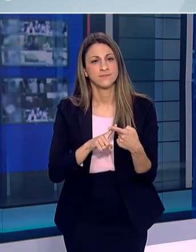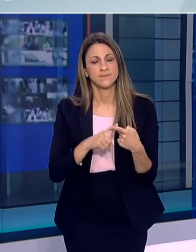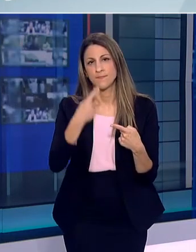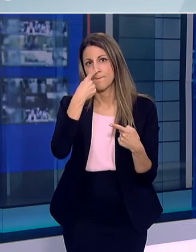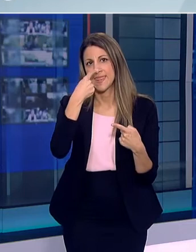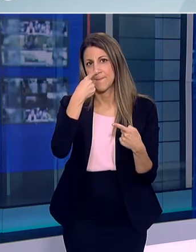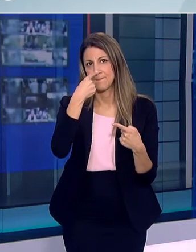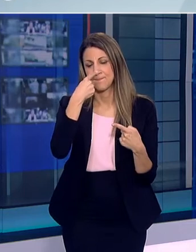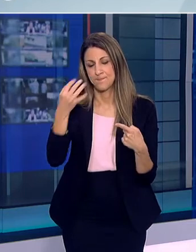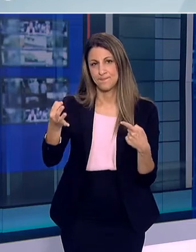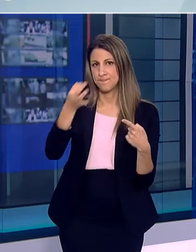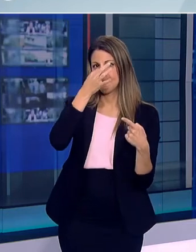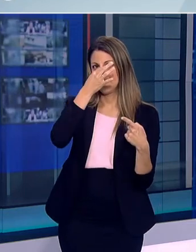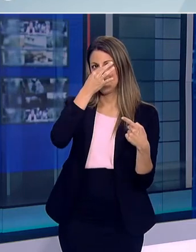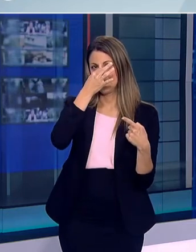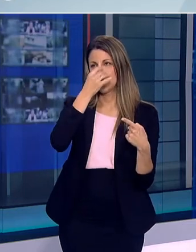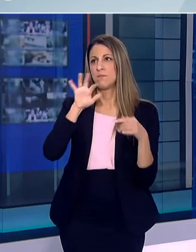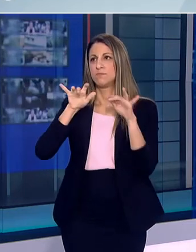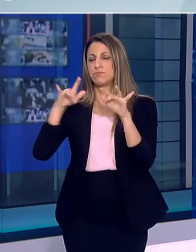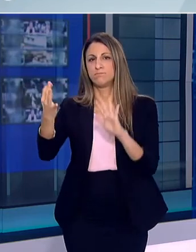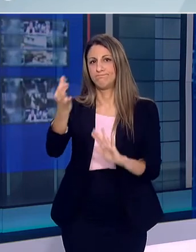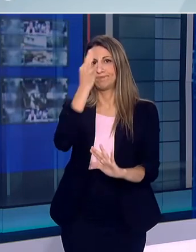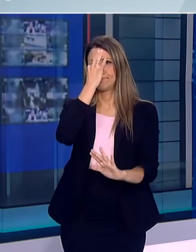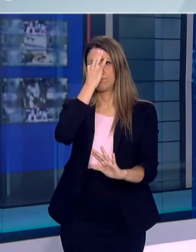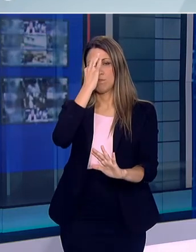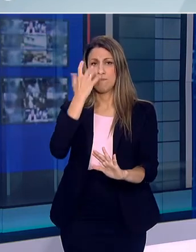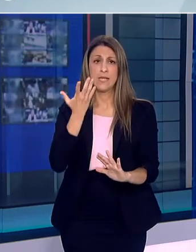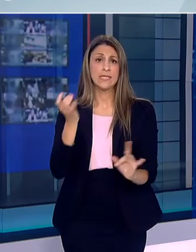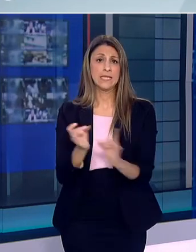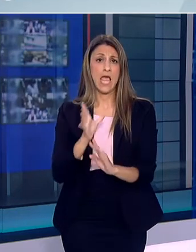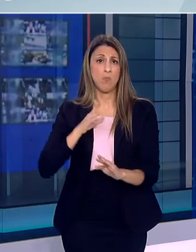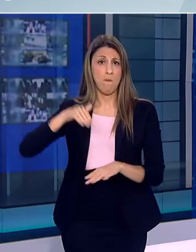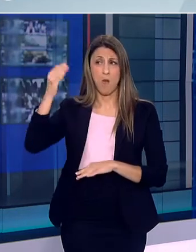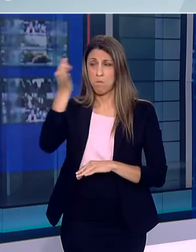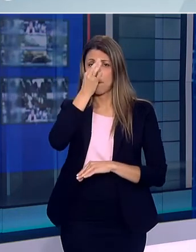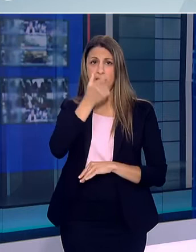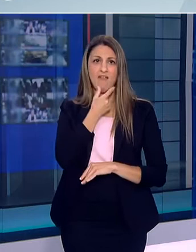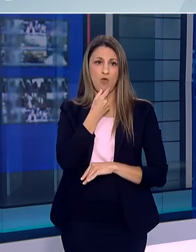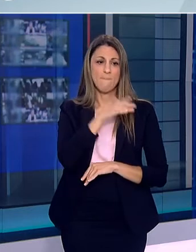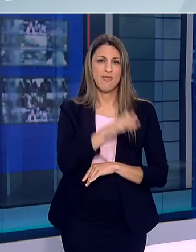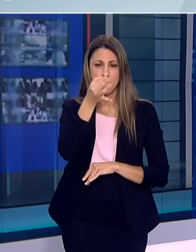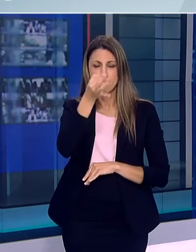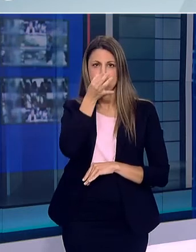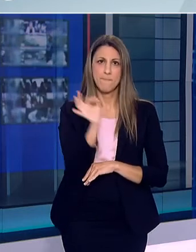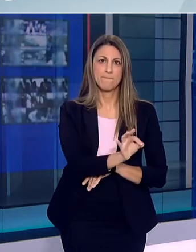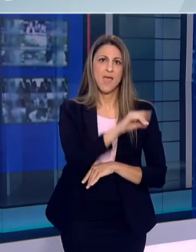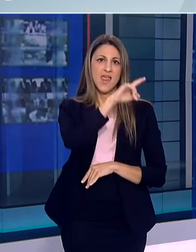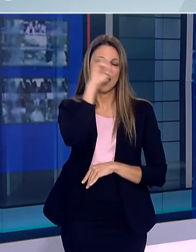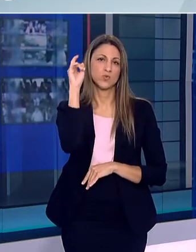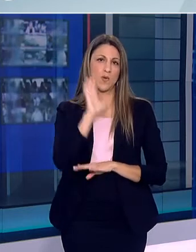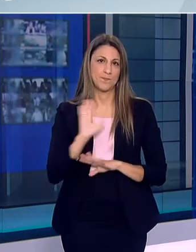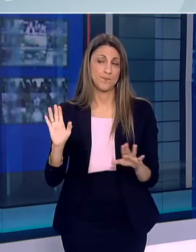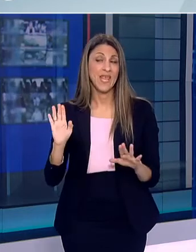προσβάλλει ο ιός πρώτα και κάποια νέα επιστημονικά ευρήματα από τη Νέα Υόρκη υποστηρίζουν